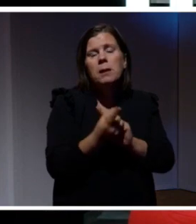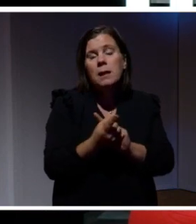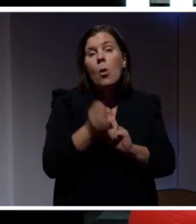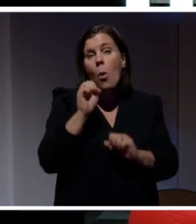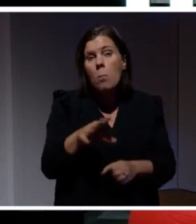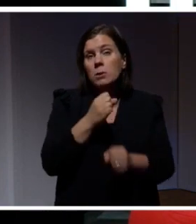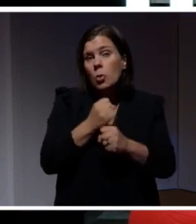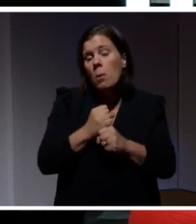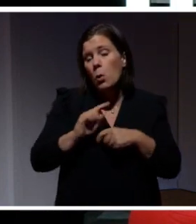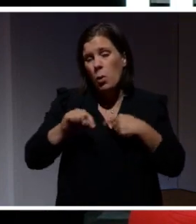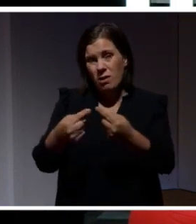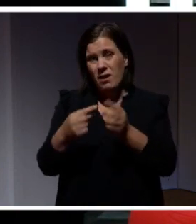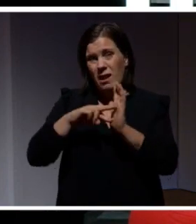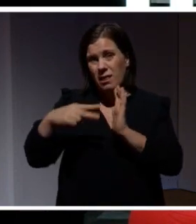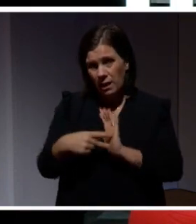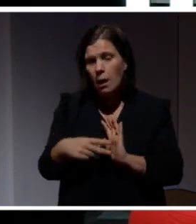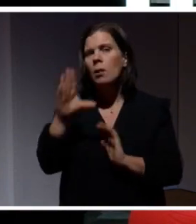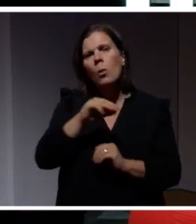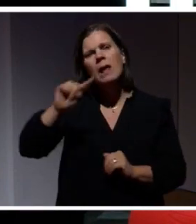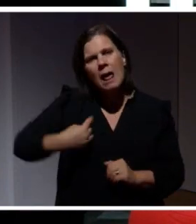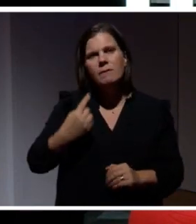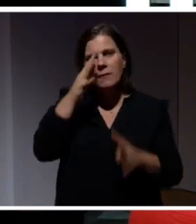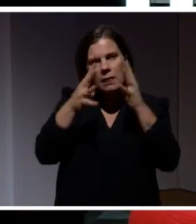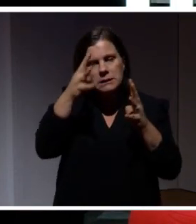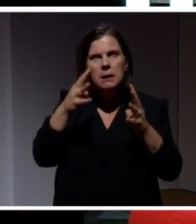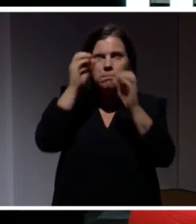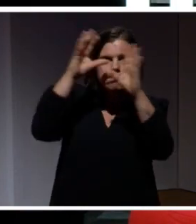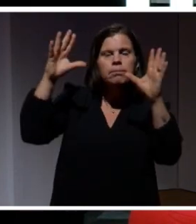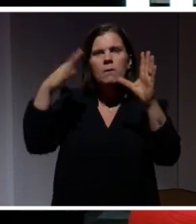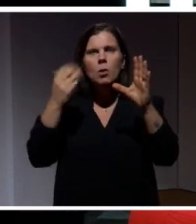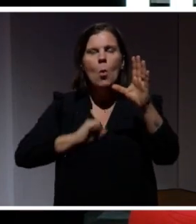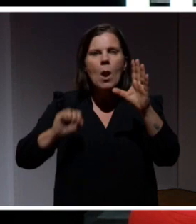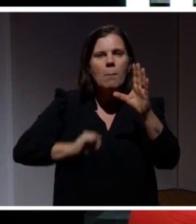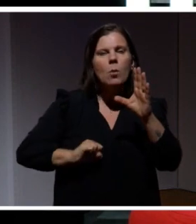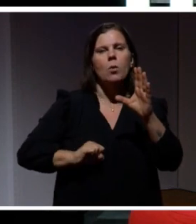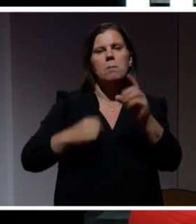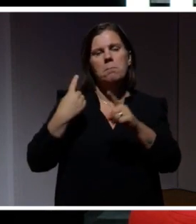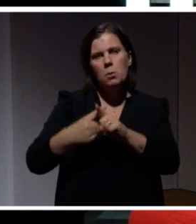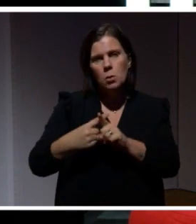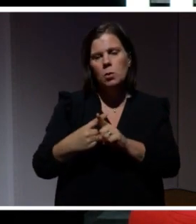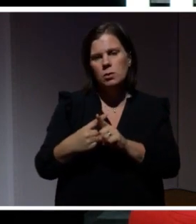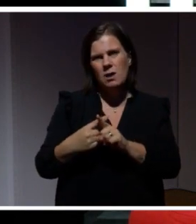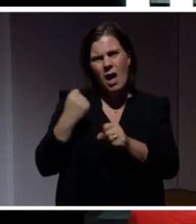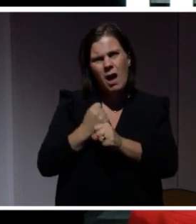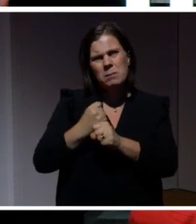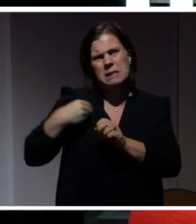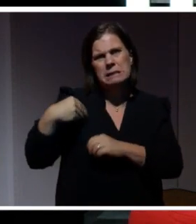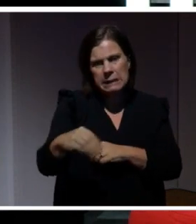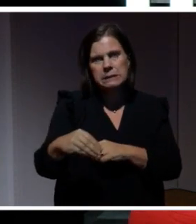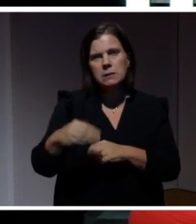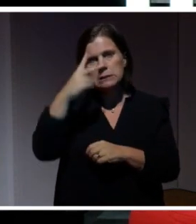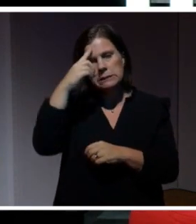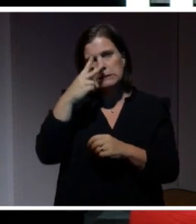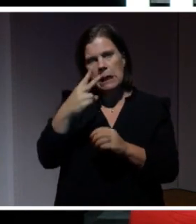arbeta med utveckling av den här typen av teknik så krävs det fantasi, krävs tålamod. Och det krävs rejäla arbetsinsatser att förstå hur